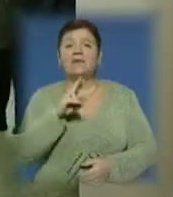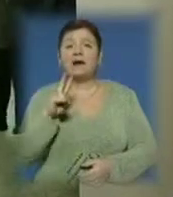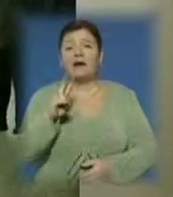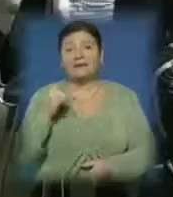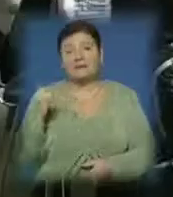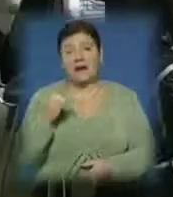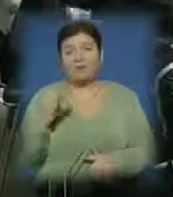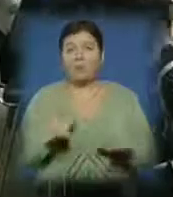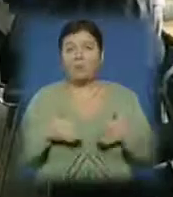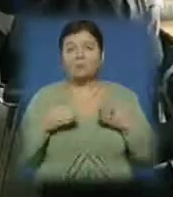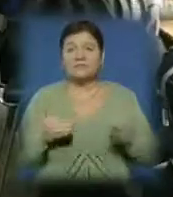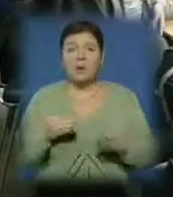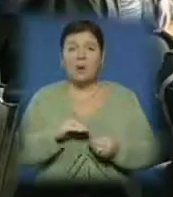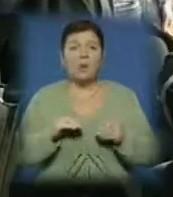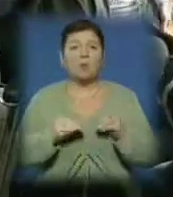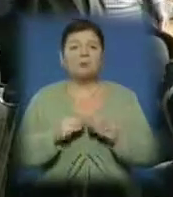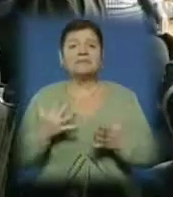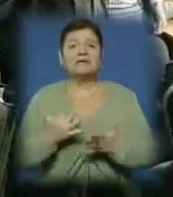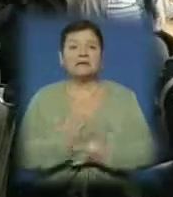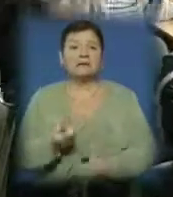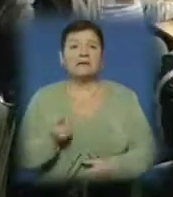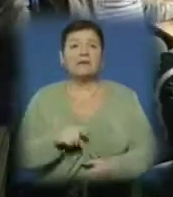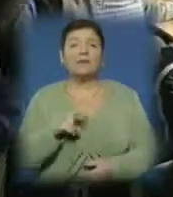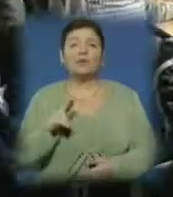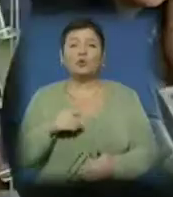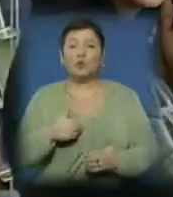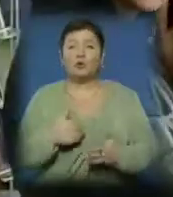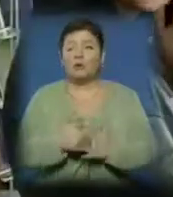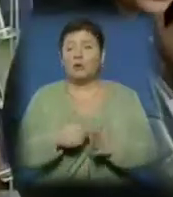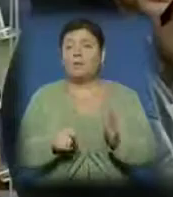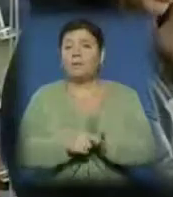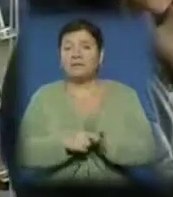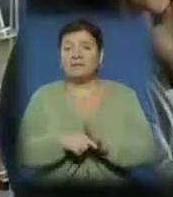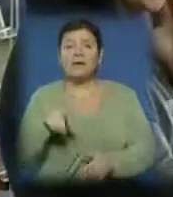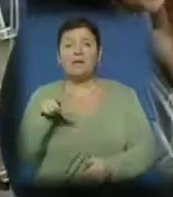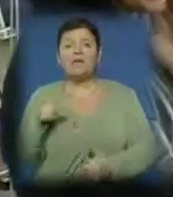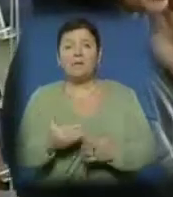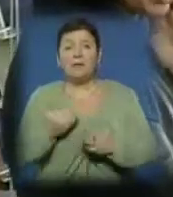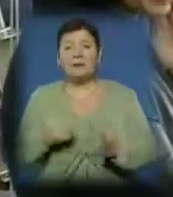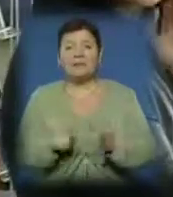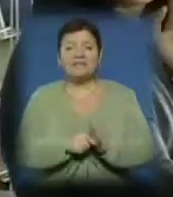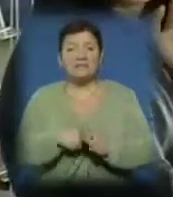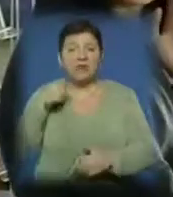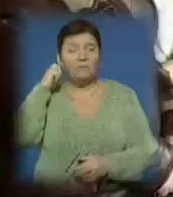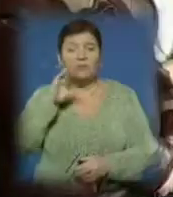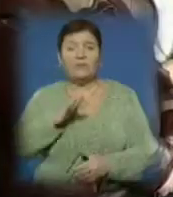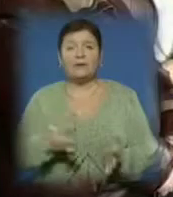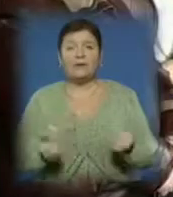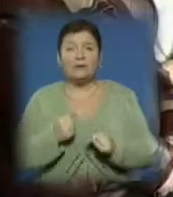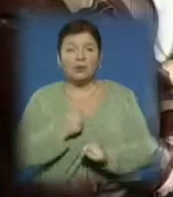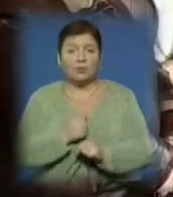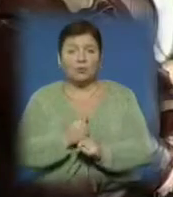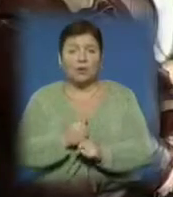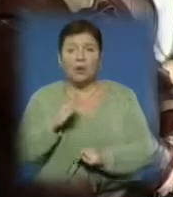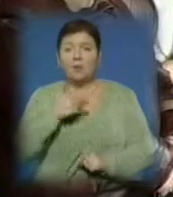мене. Проблематично знайти роботу тим, хто допрацьовує до пенсії. Людей передпенсійного віку не беруть на роботу, навіть